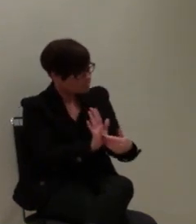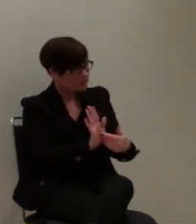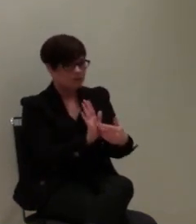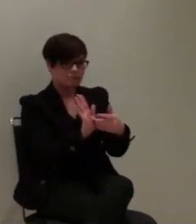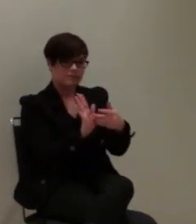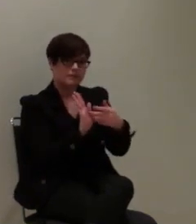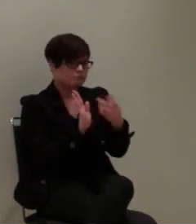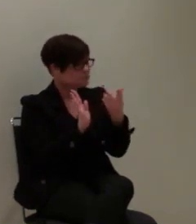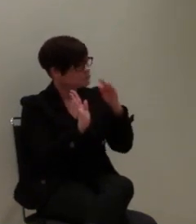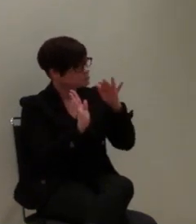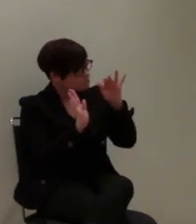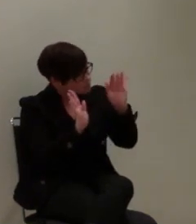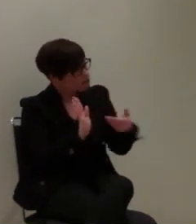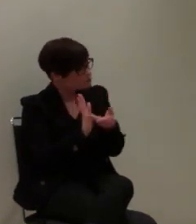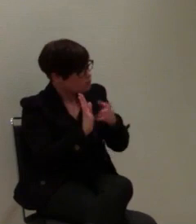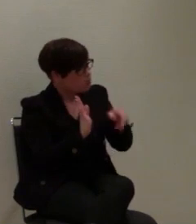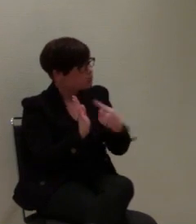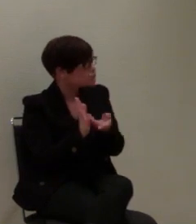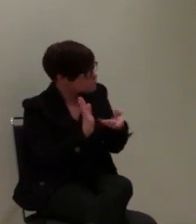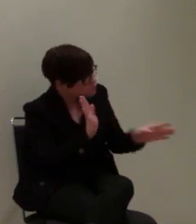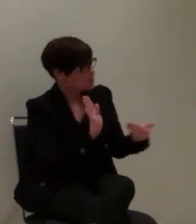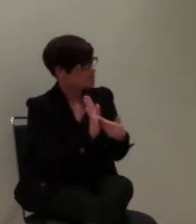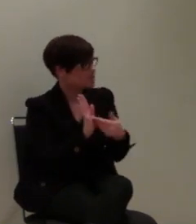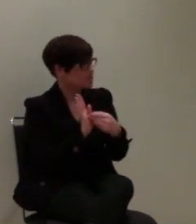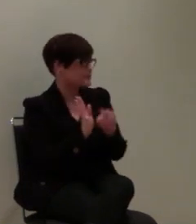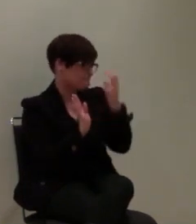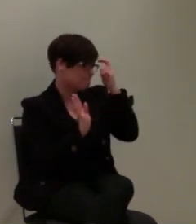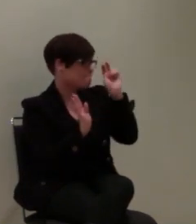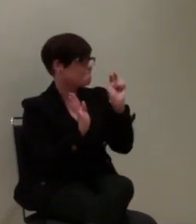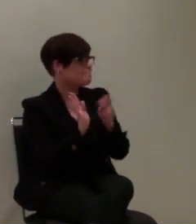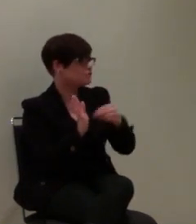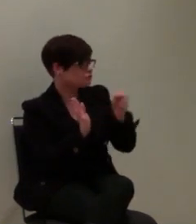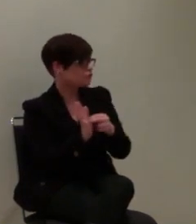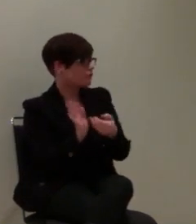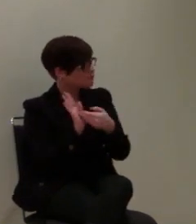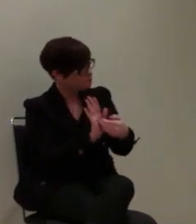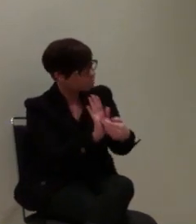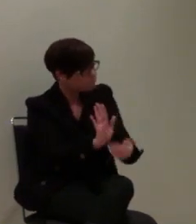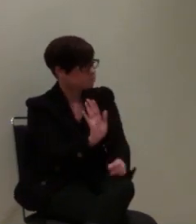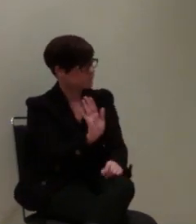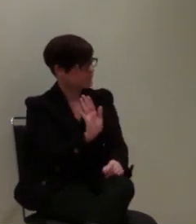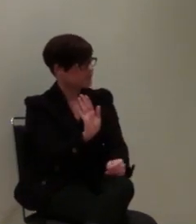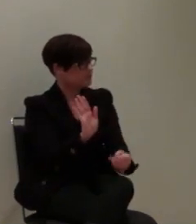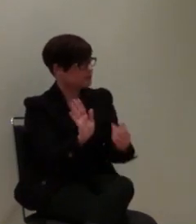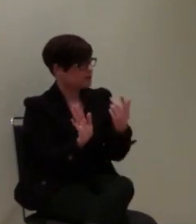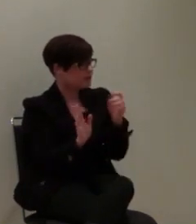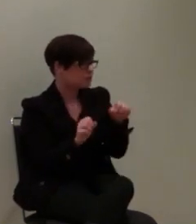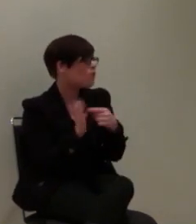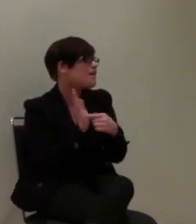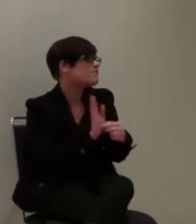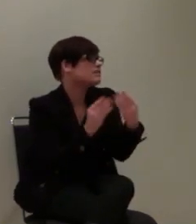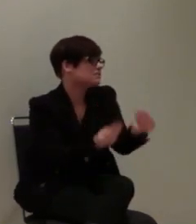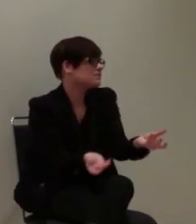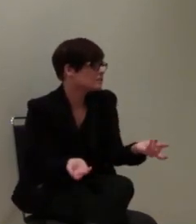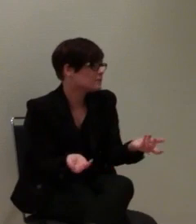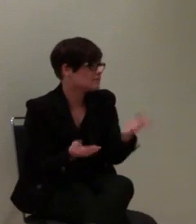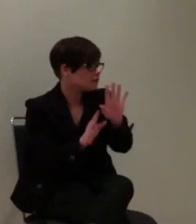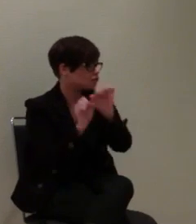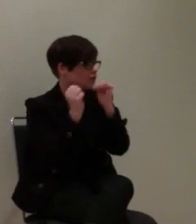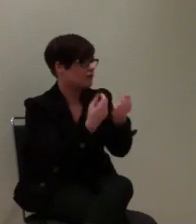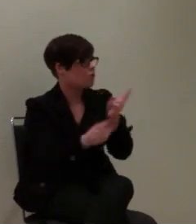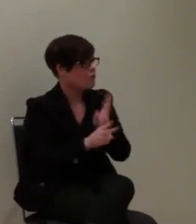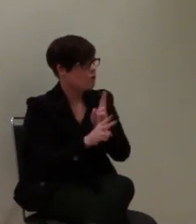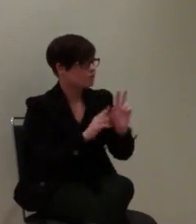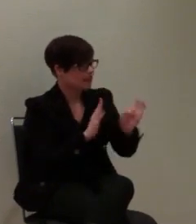zu realisieren, dass diese Missstände beseitigt werden, dass das irgendwo läuft, weil wir die Feststellung gemacht haben, häufig